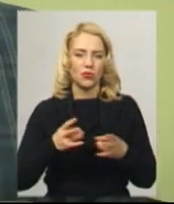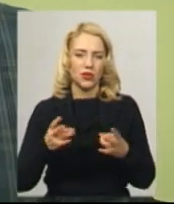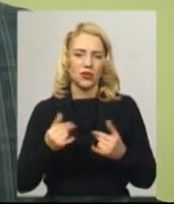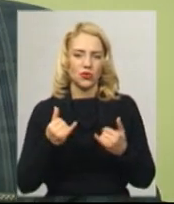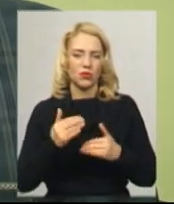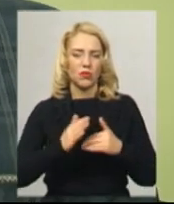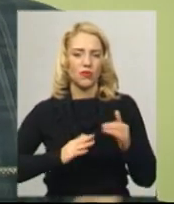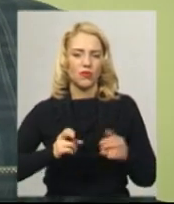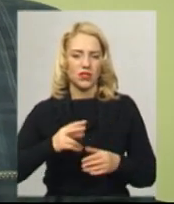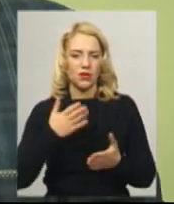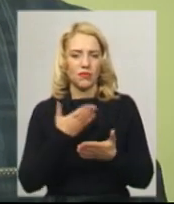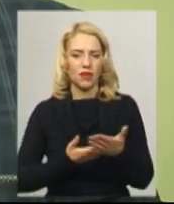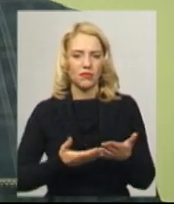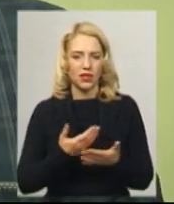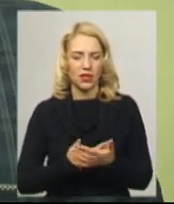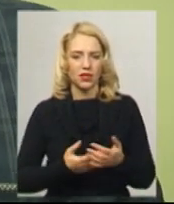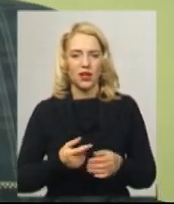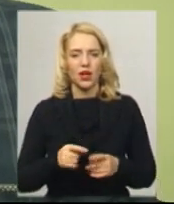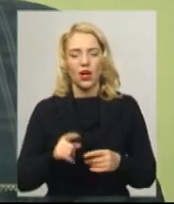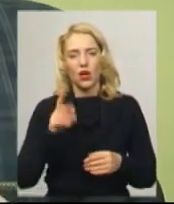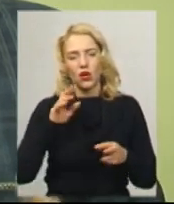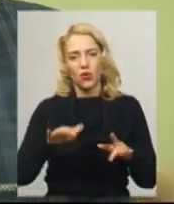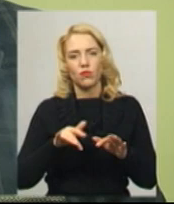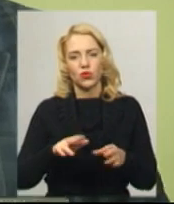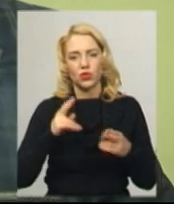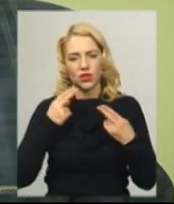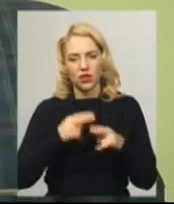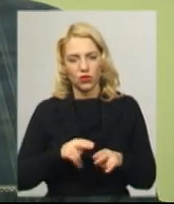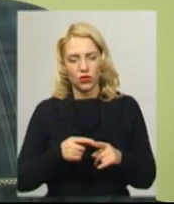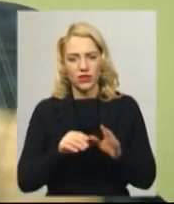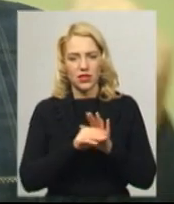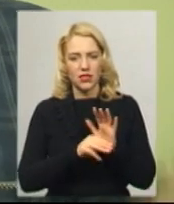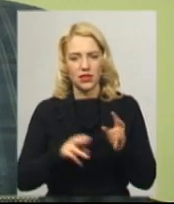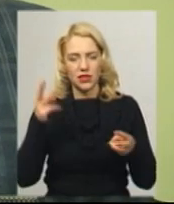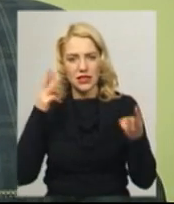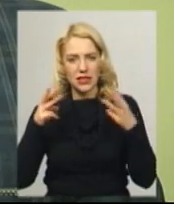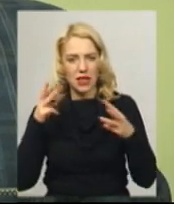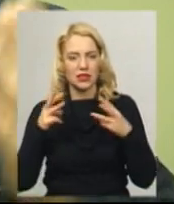професіями. Наприклад, комп'ютерні технології в економічних системах, дизайн,